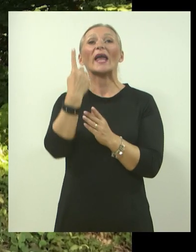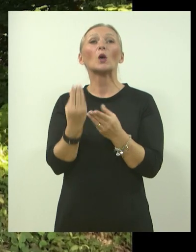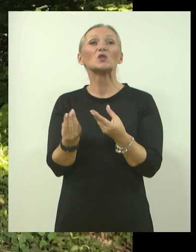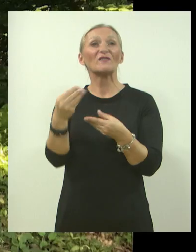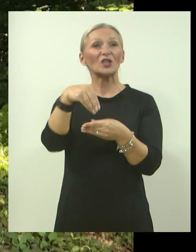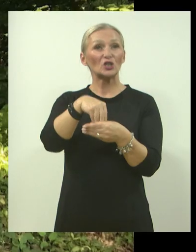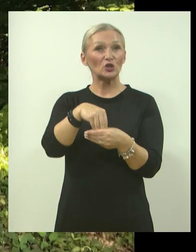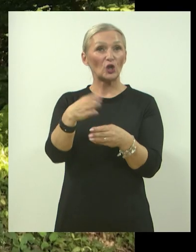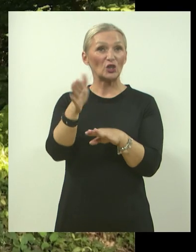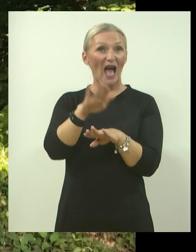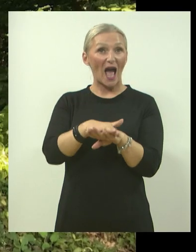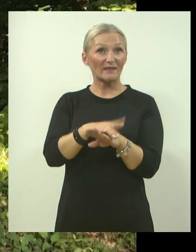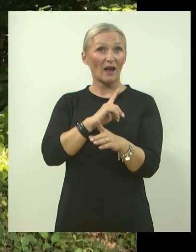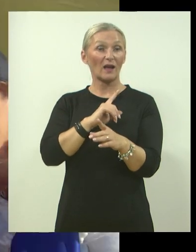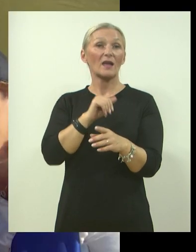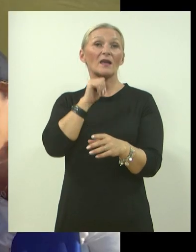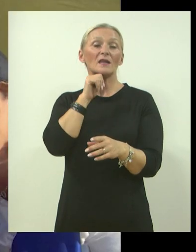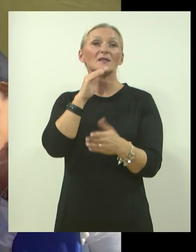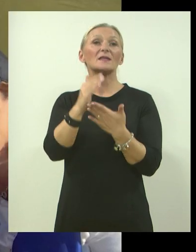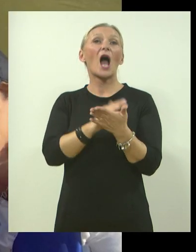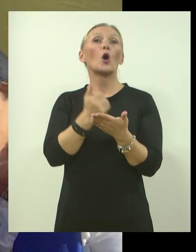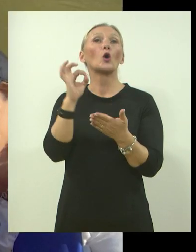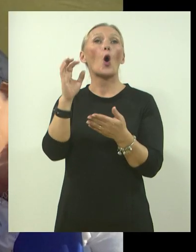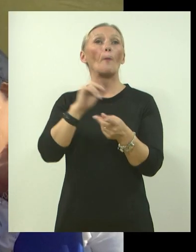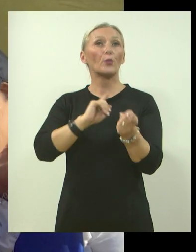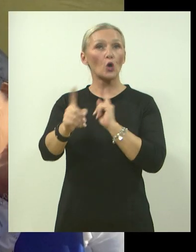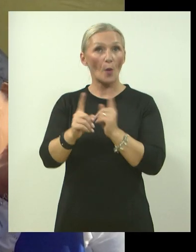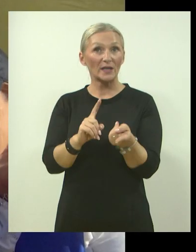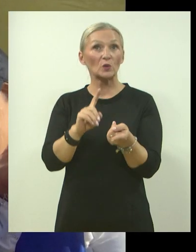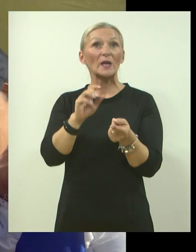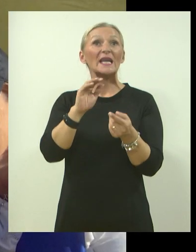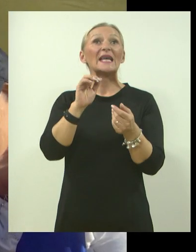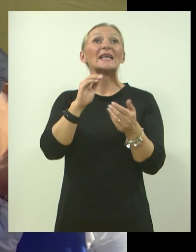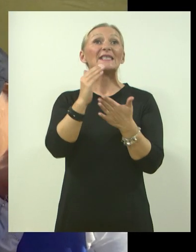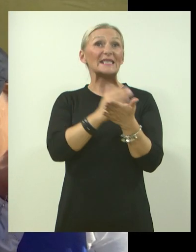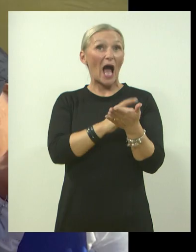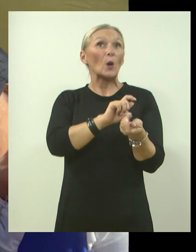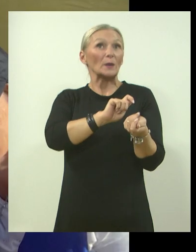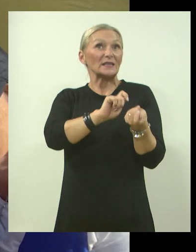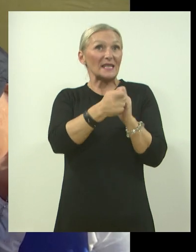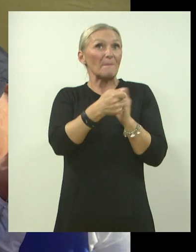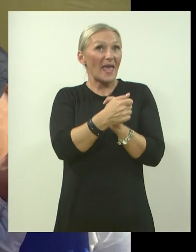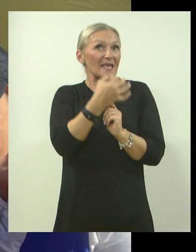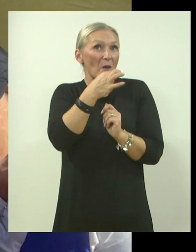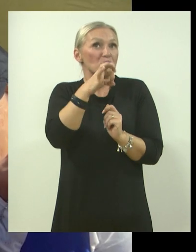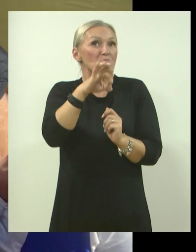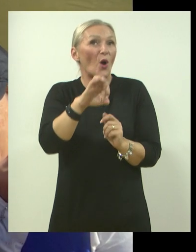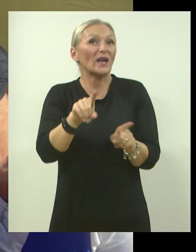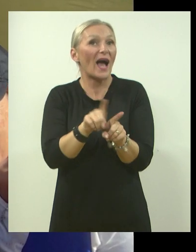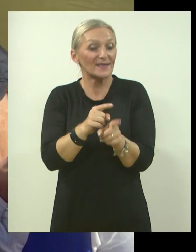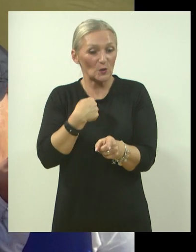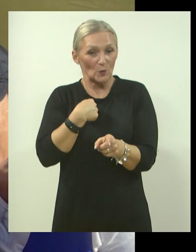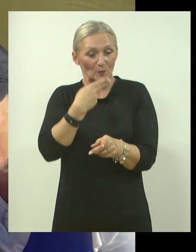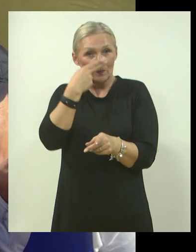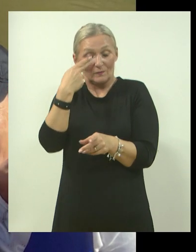povlasticama u prometu. Dakle, zakonski okvir se mijenja na bolje, ali na nama je da smo aktivni i da te